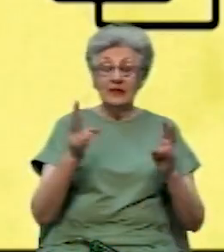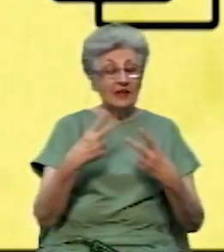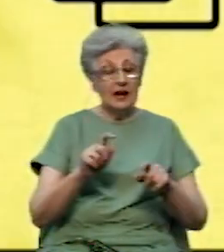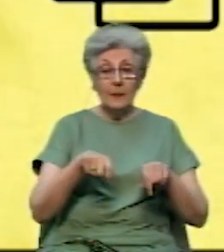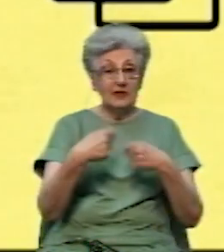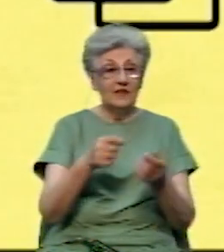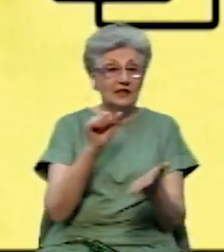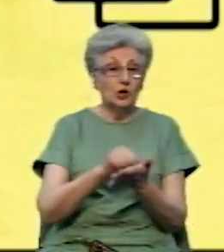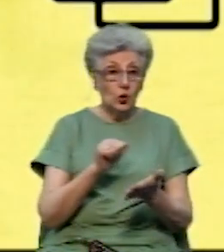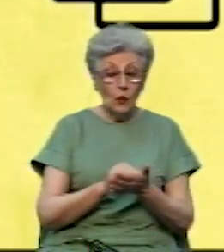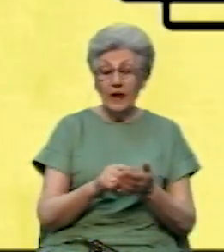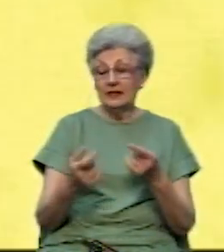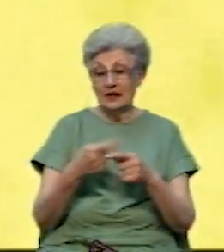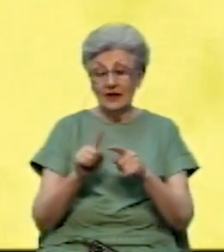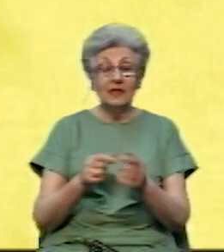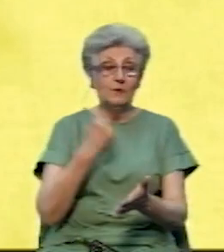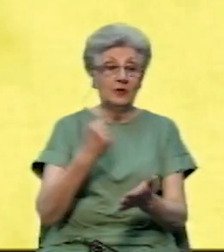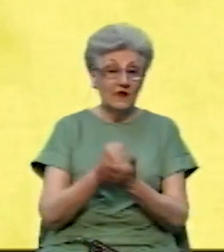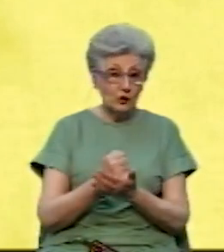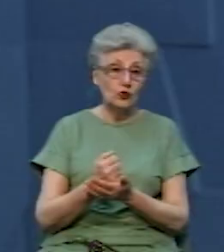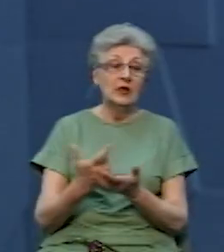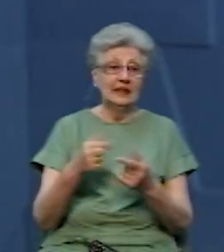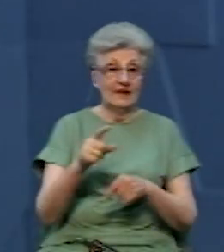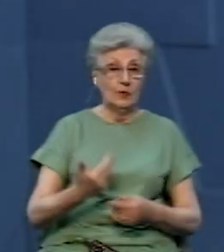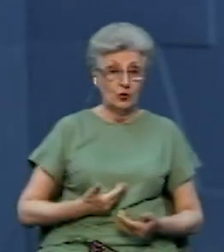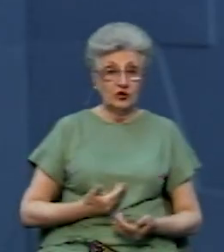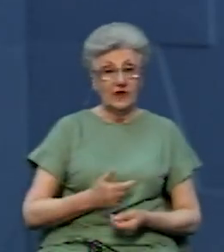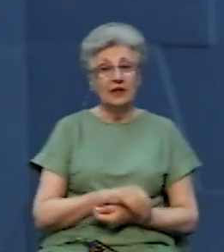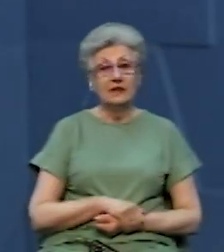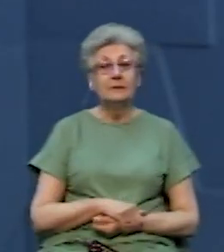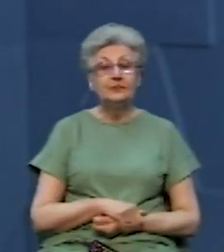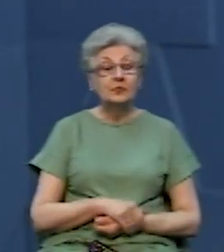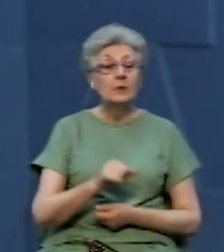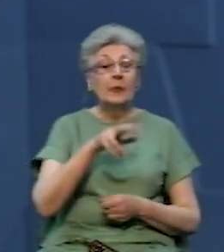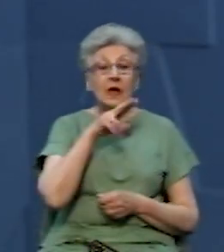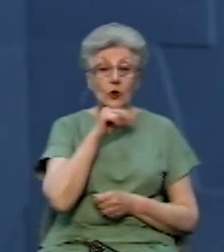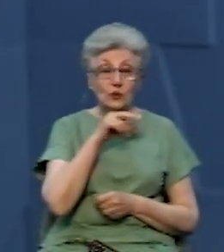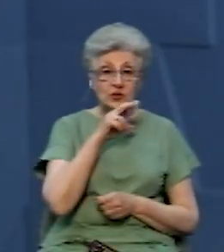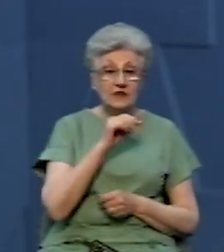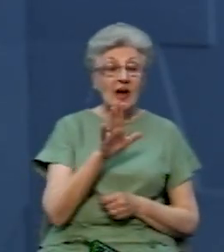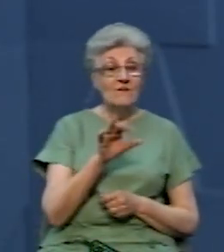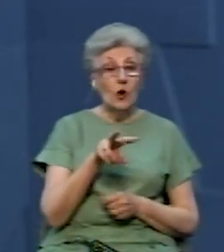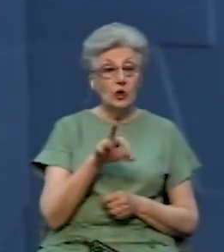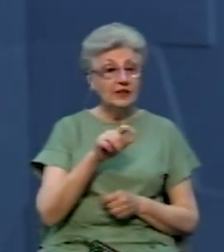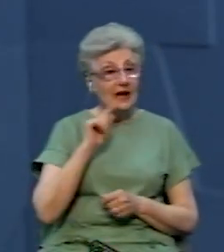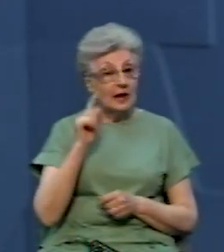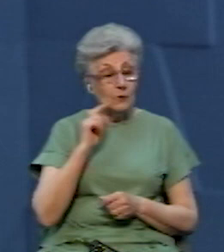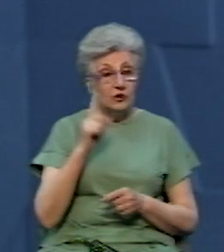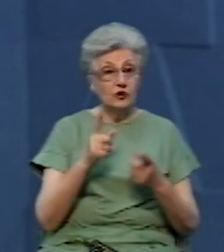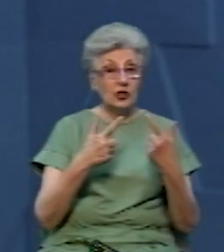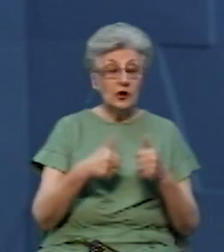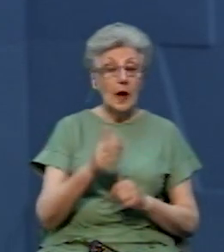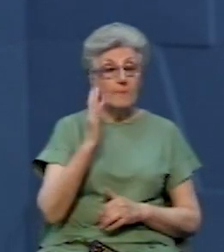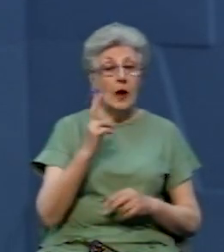посвідчують нове місце проживання, як цього вимагали раніше. У Чернівцях волонтери молодіжної організації «Будуємо